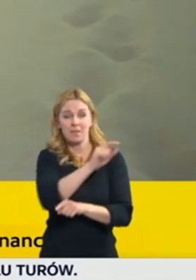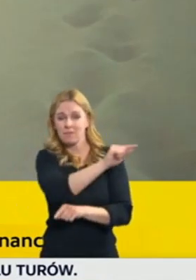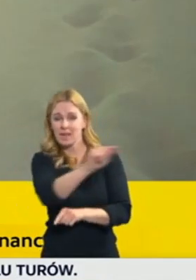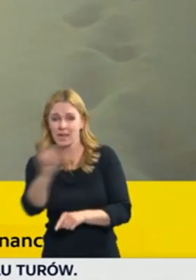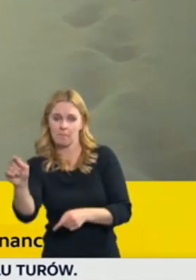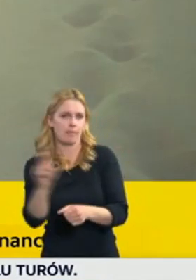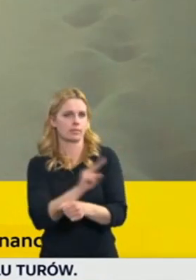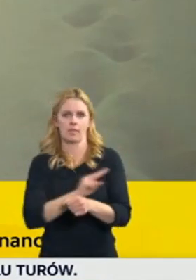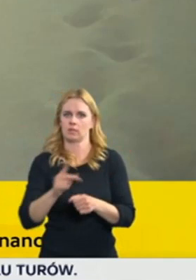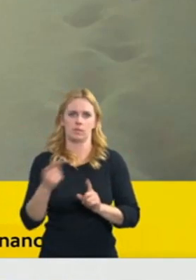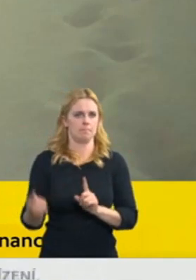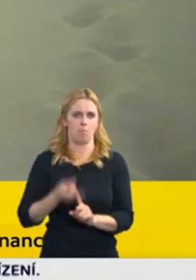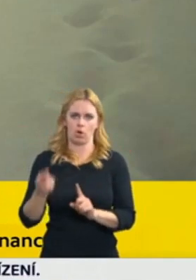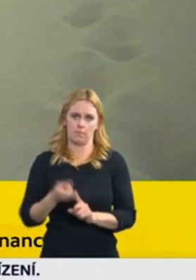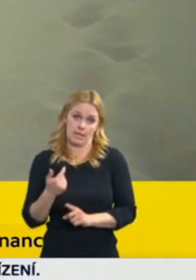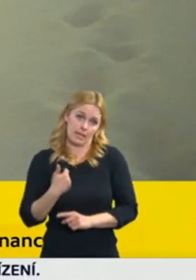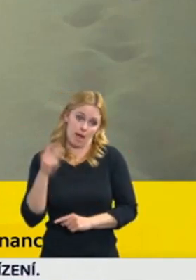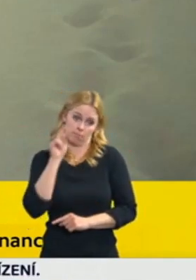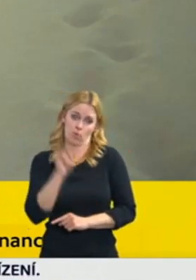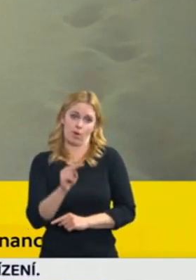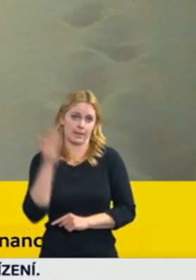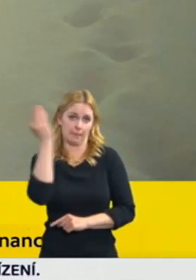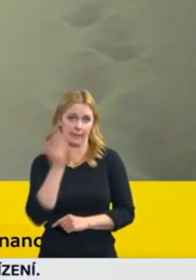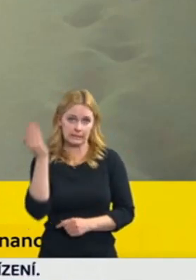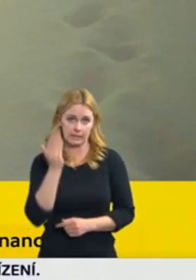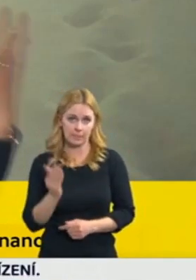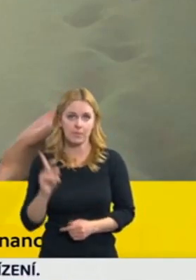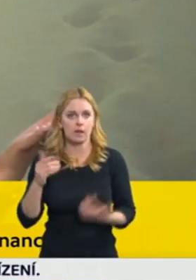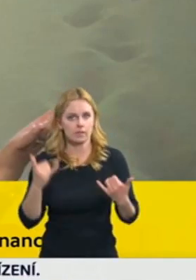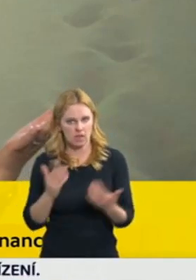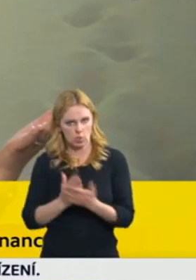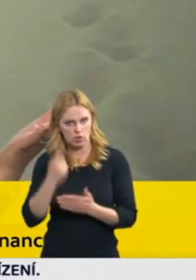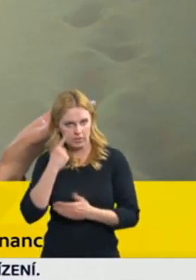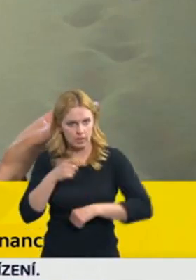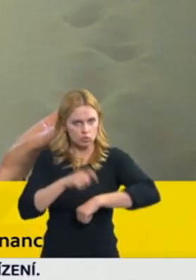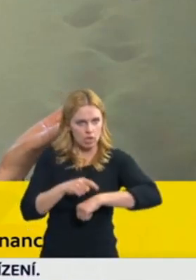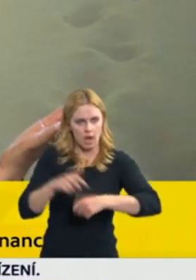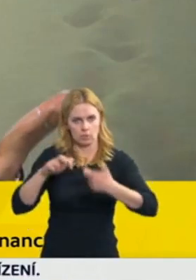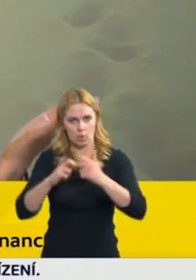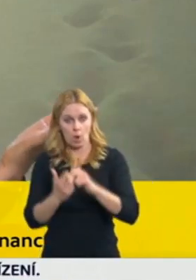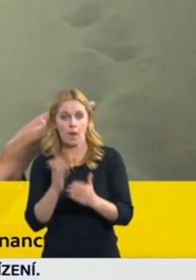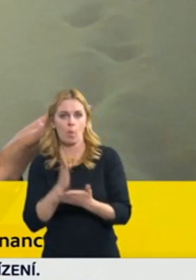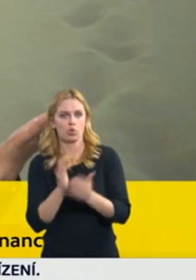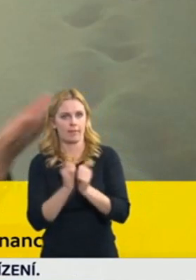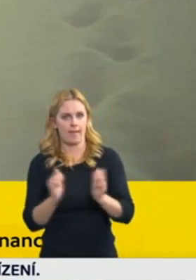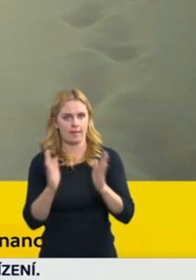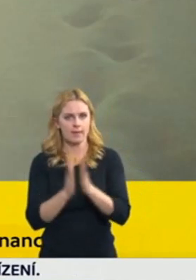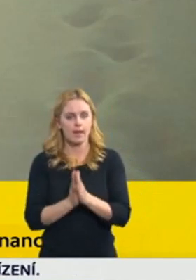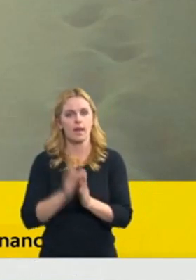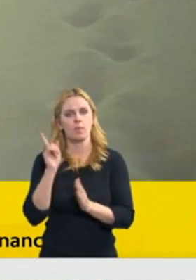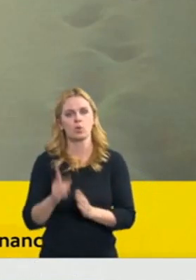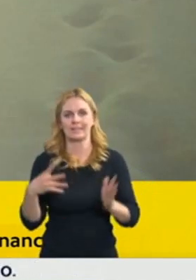Nicméně prostě, protože jsme i v určité časové nouzi v neděli vlastně mají být testy dodány 28.